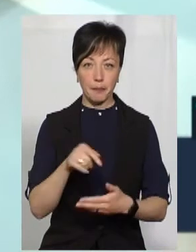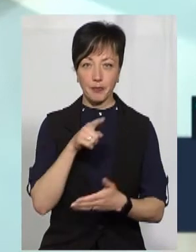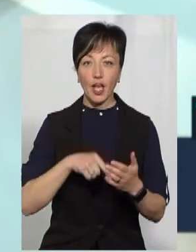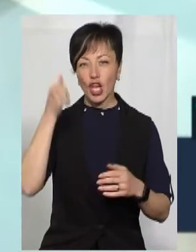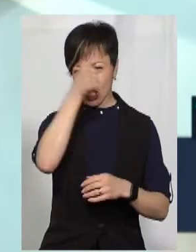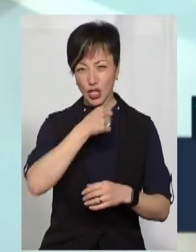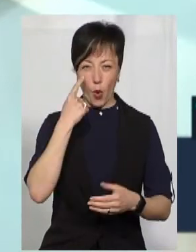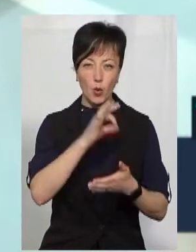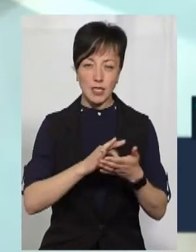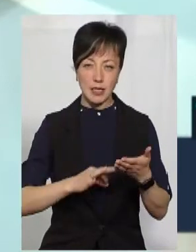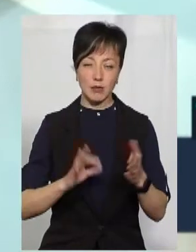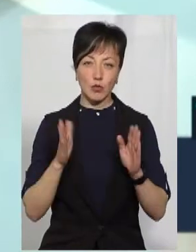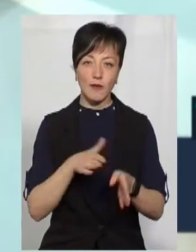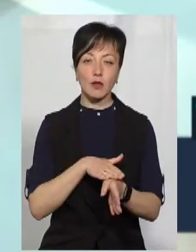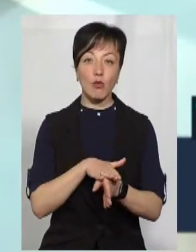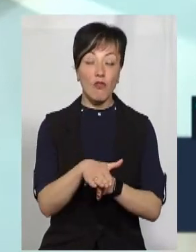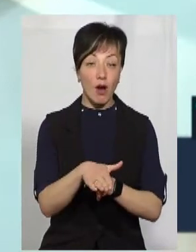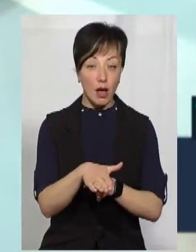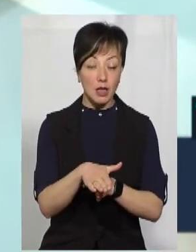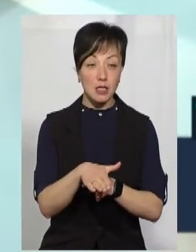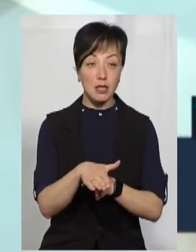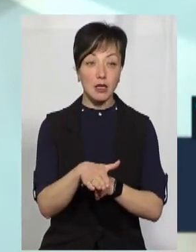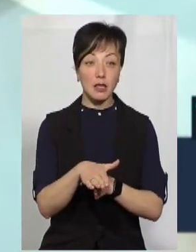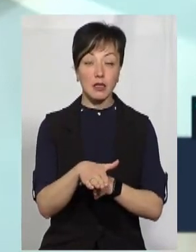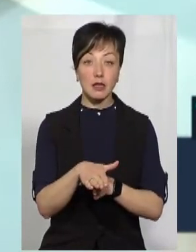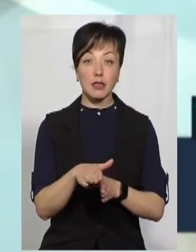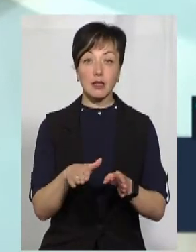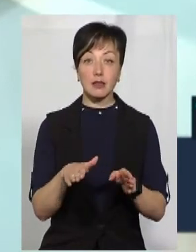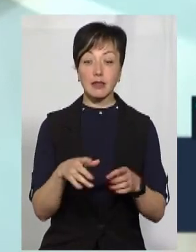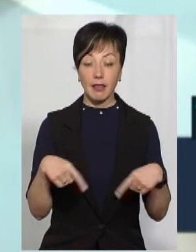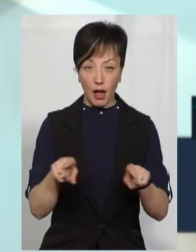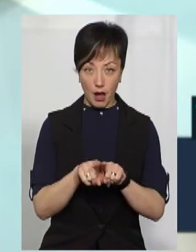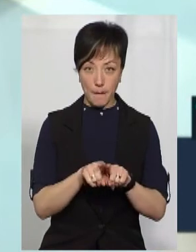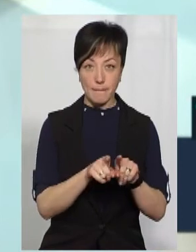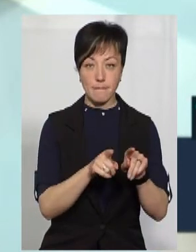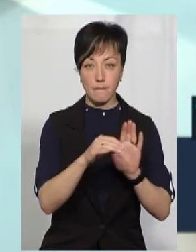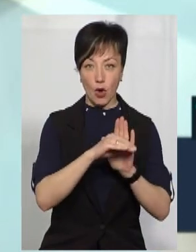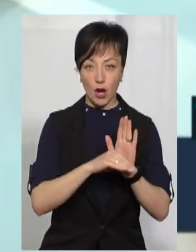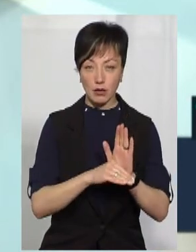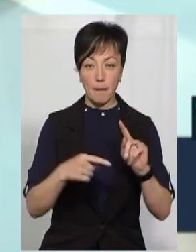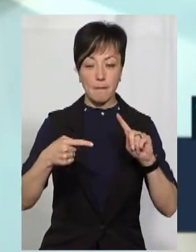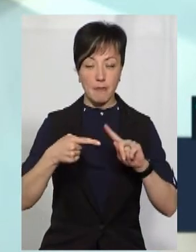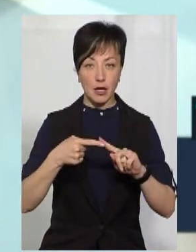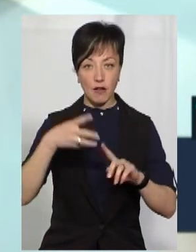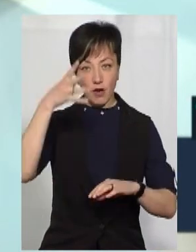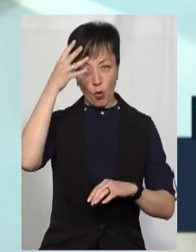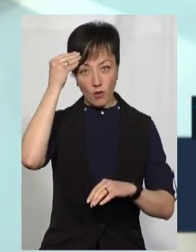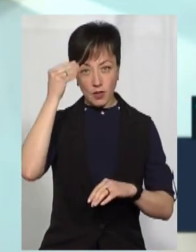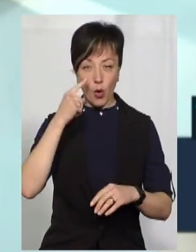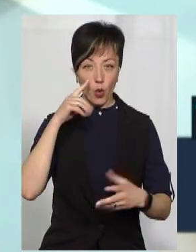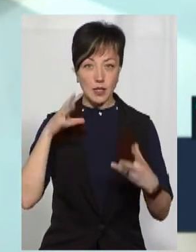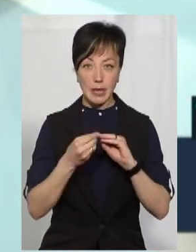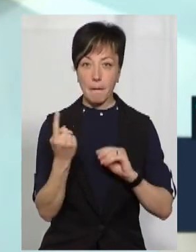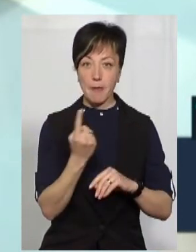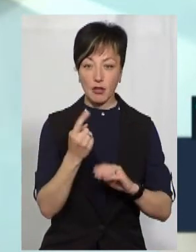Річне оцінювання буде відбуватися за наступним сценарієм. Перше за все буде враховуватися оцінювання за